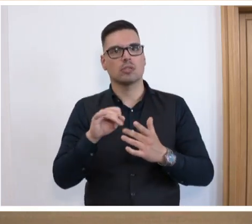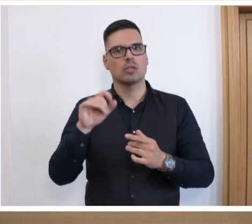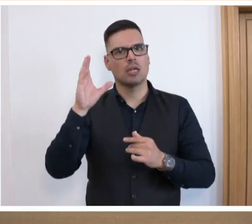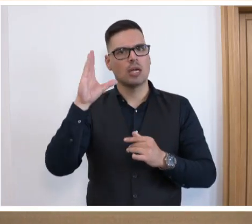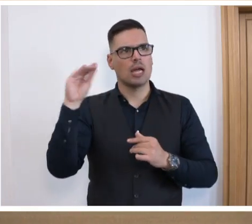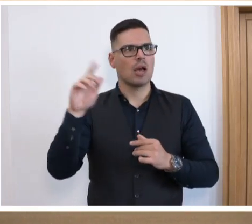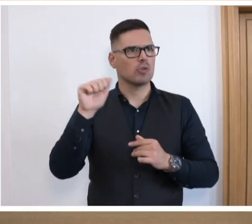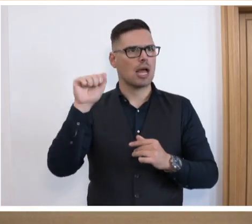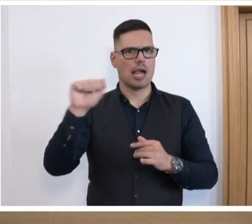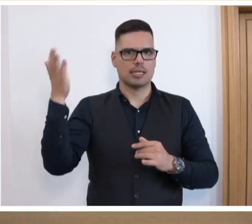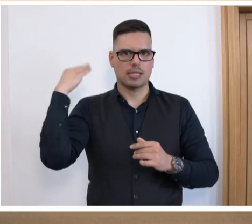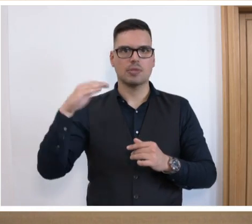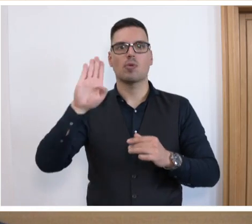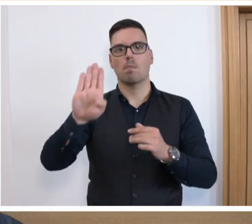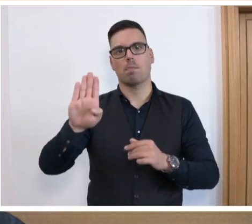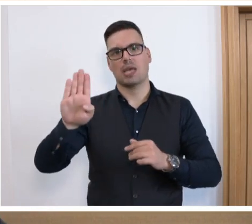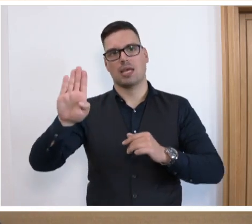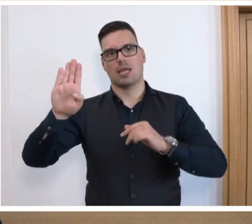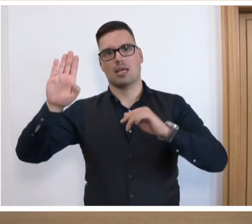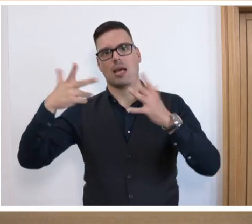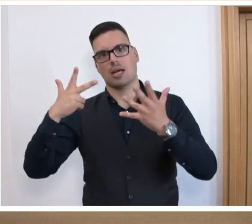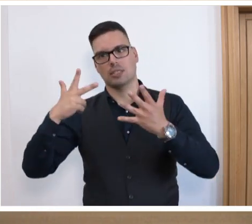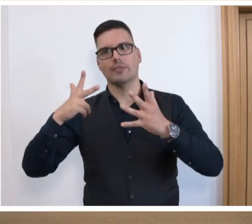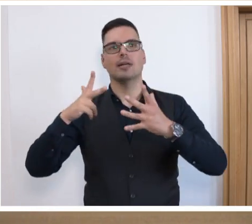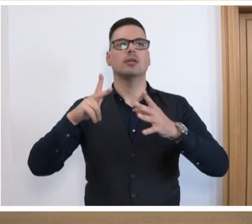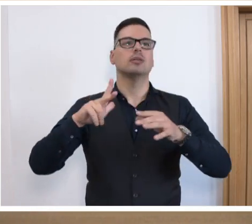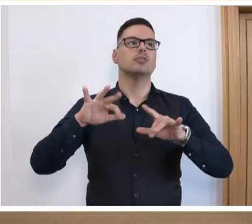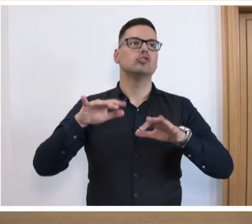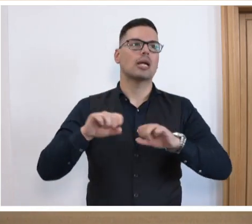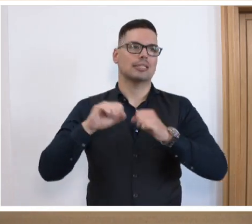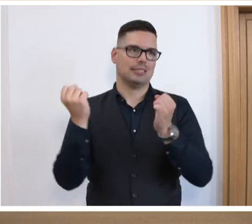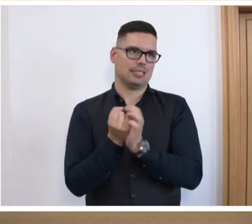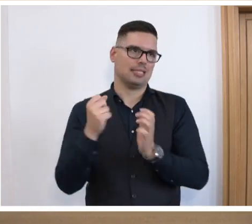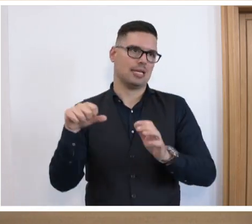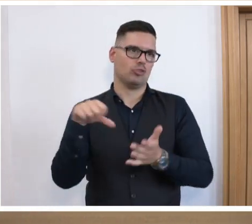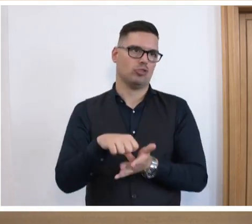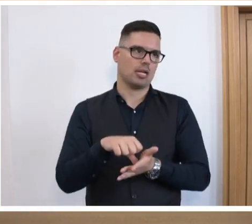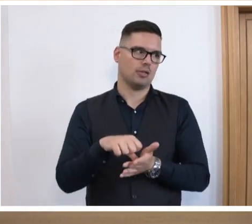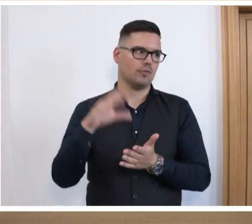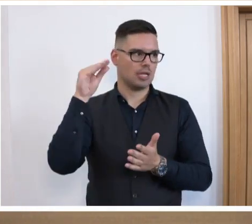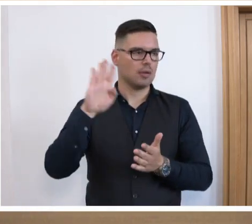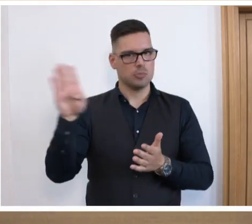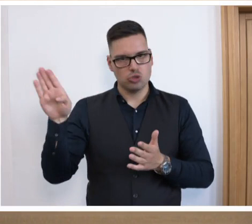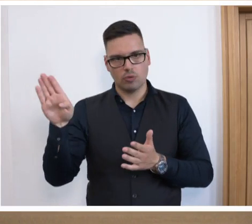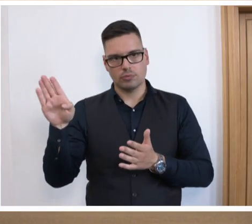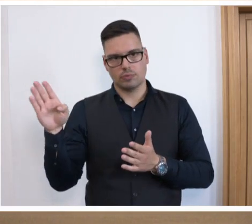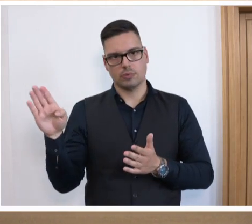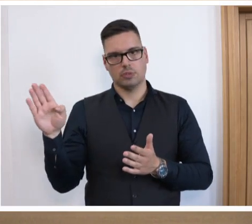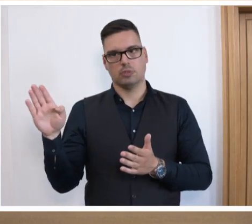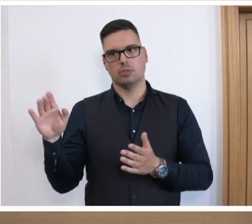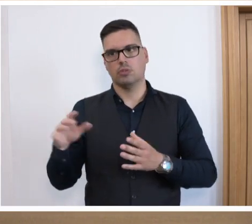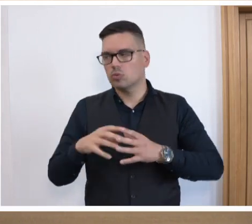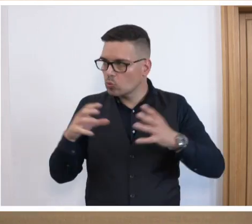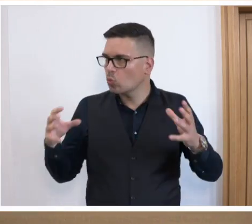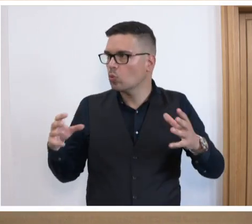angehoben wird auf die B8 für die Staatssekretärsstelle von Herrn Bischof. So weit, so gut. Haben wir dann auch ohne groß